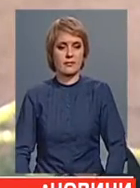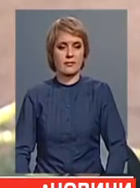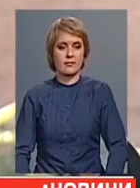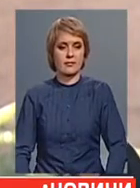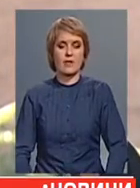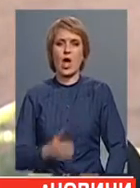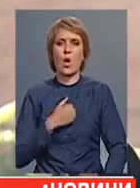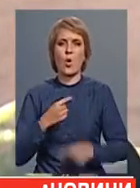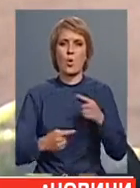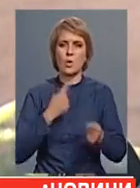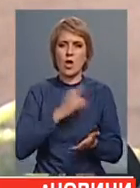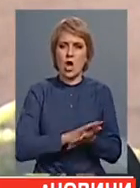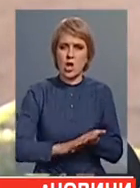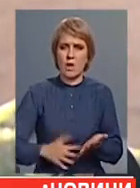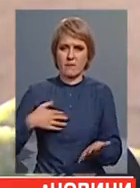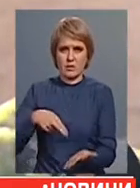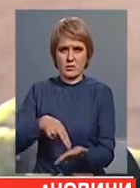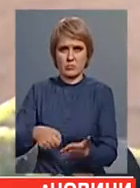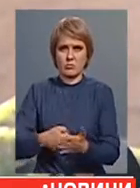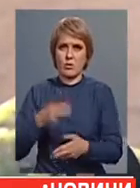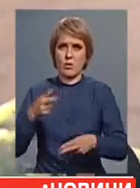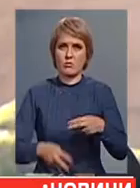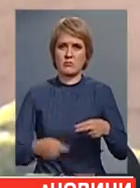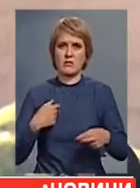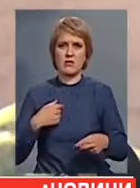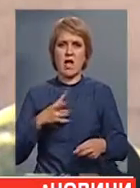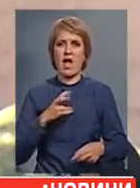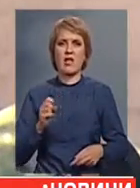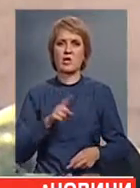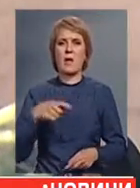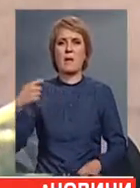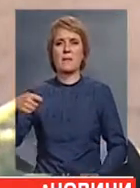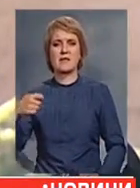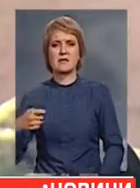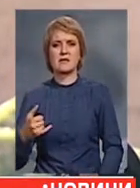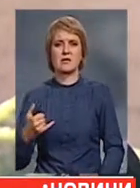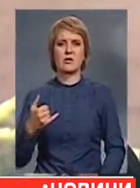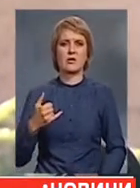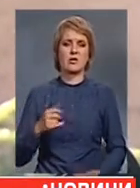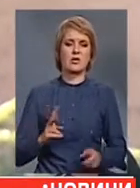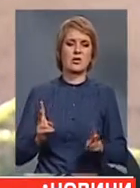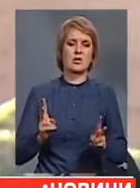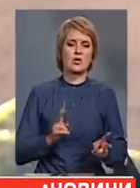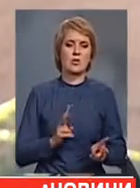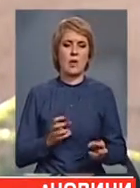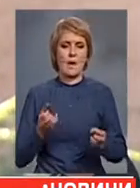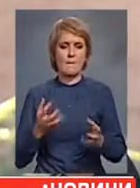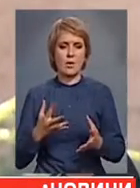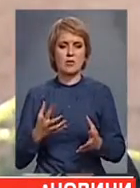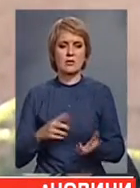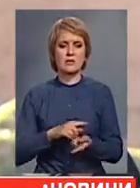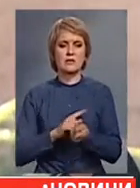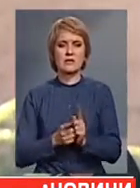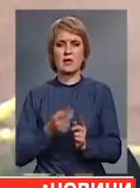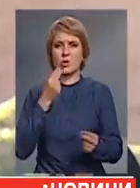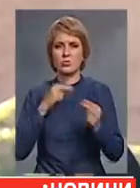Хоч через кров я буду стояти до кінця. Я не за те, що там президент, у мене це лише, просто щоб стати краще